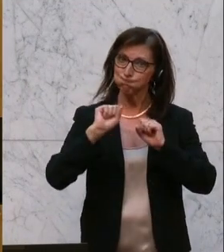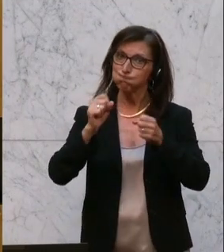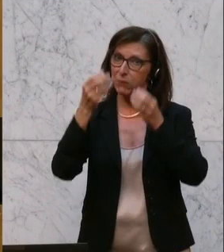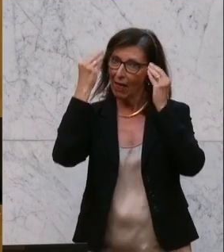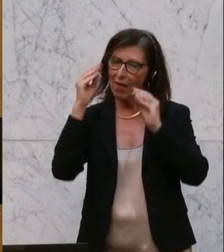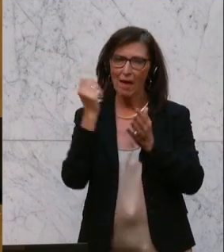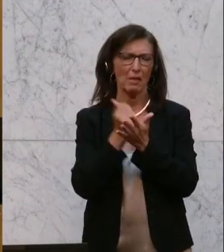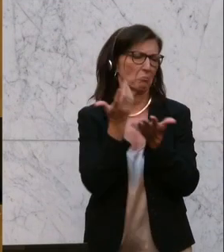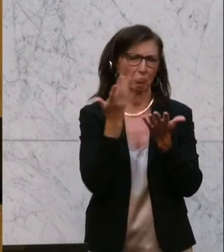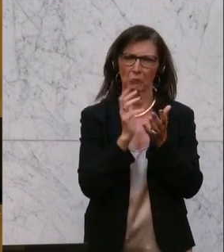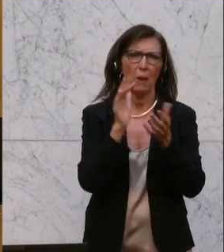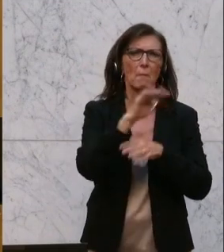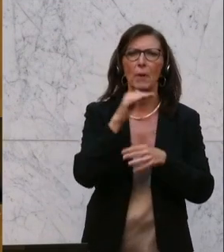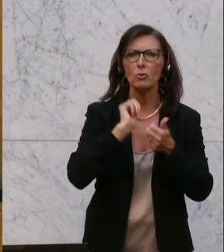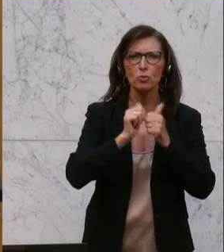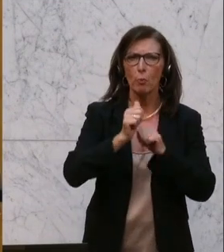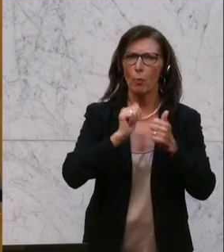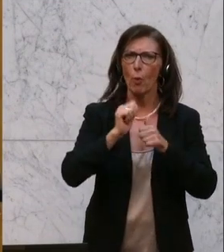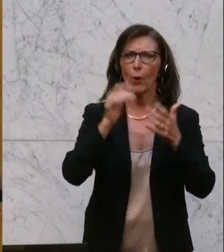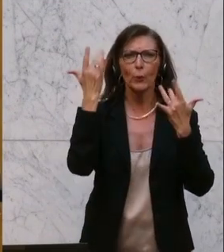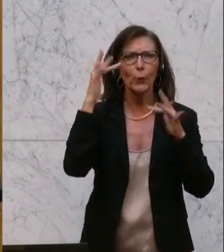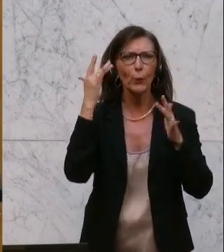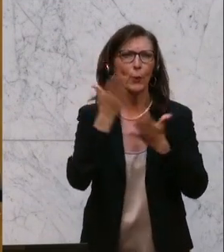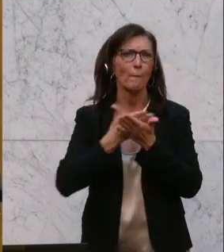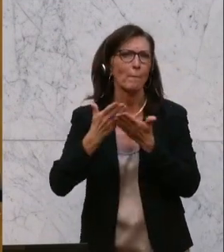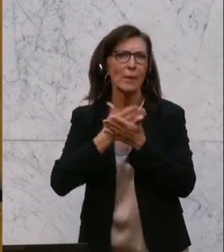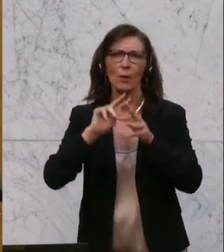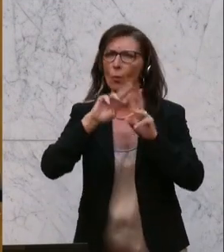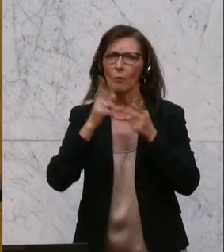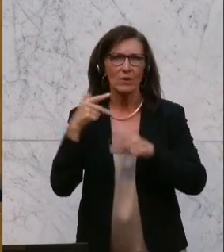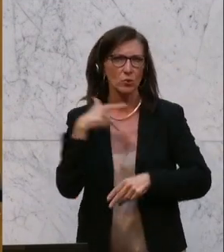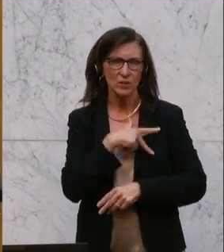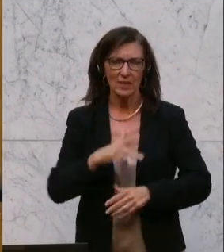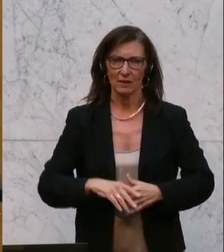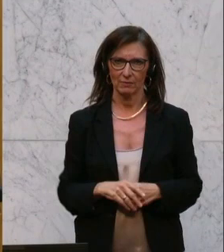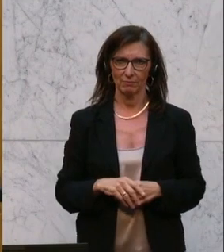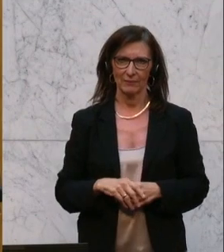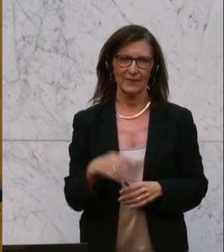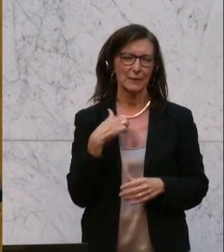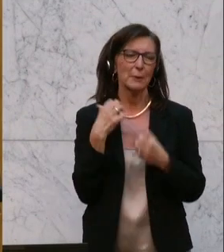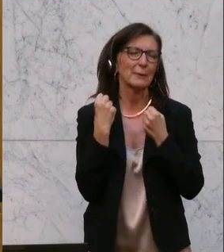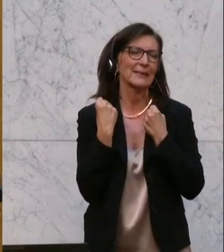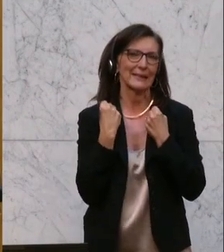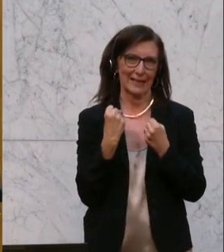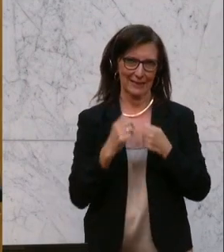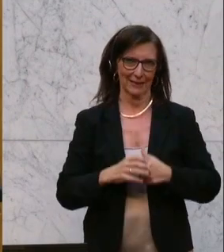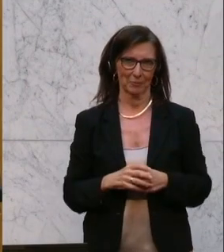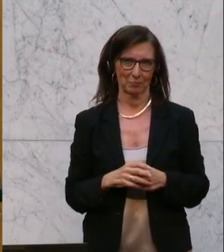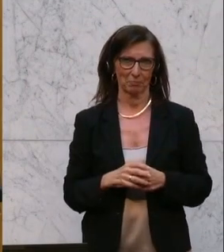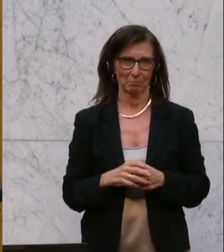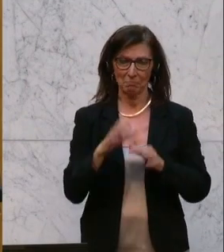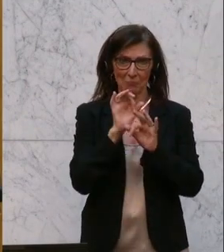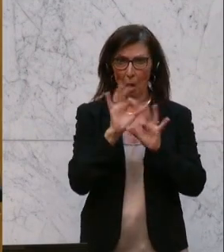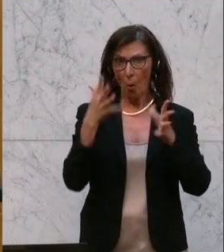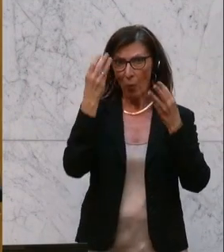Sport, Kultur, Bildung, Umwelt, Soziales und so weiter. Und ich bin zutiefst davon überzeugt, ohne dieses ehrenamtliche